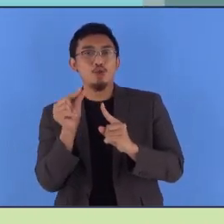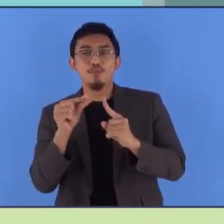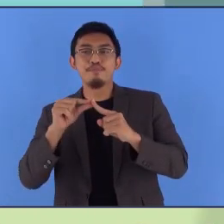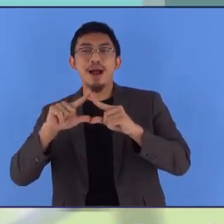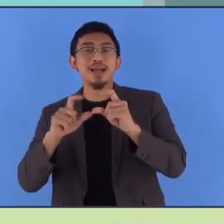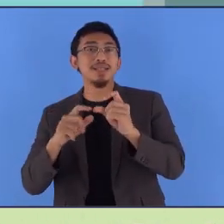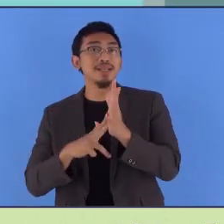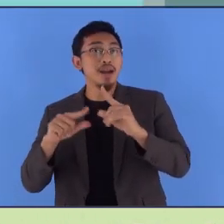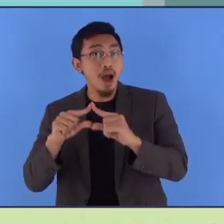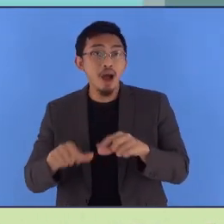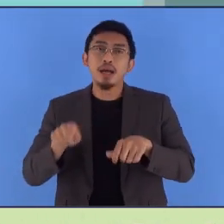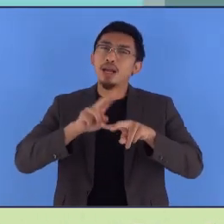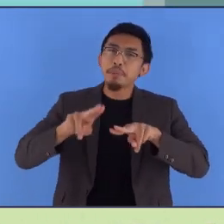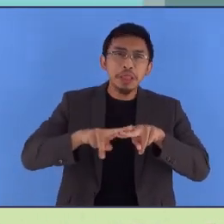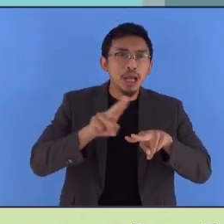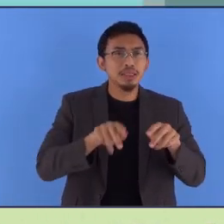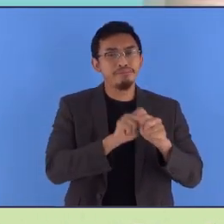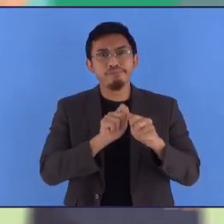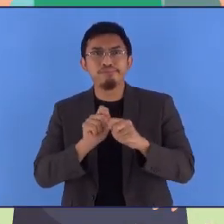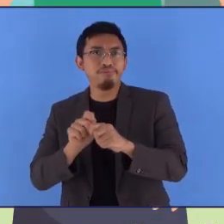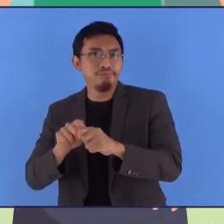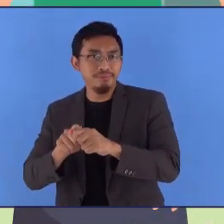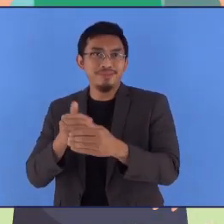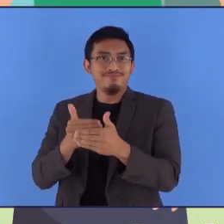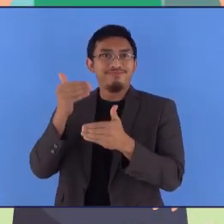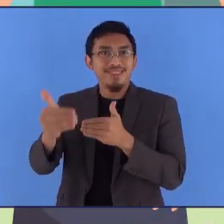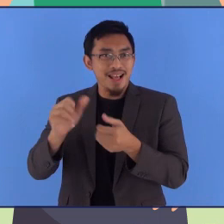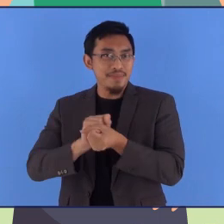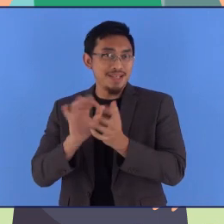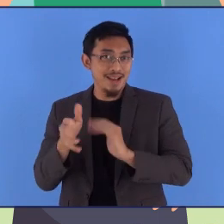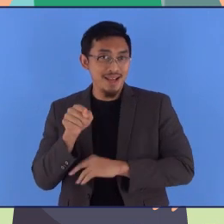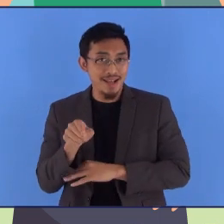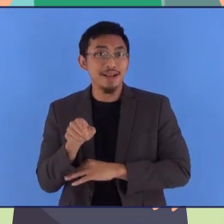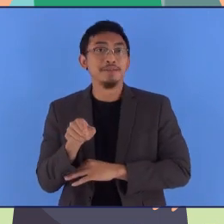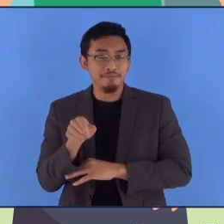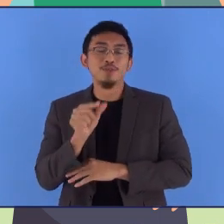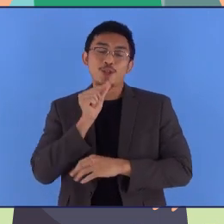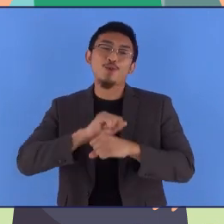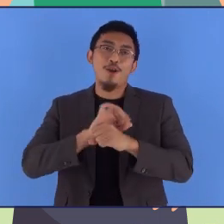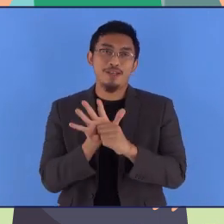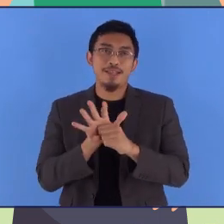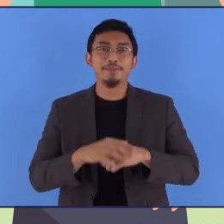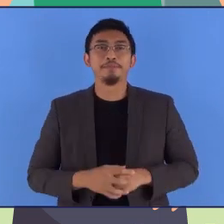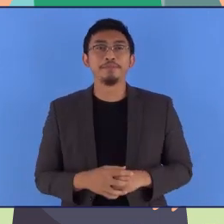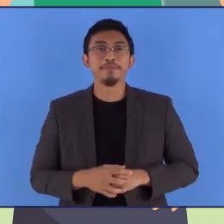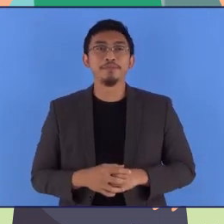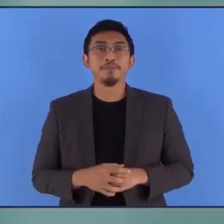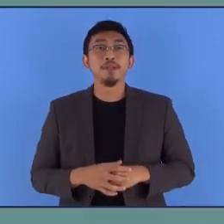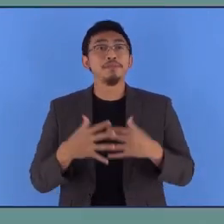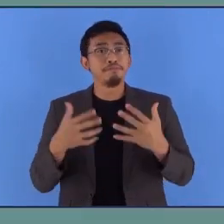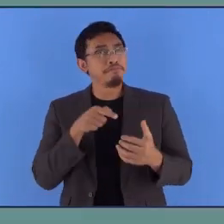PASNA Dan Rencana Rehabilitasi dan Rekonstruksi Pasca Bencana R3P Untuk bencana COVID-19